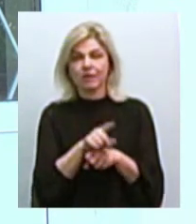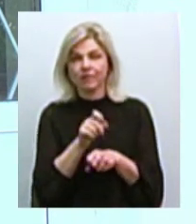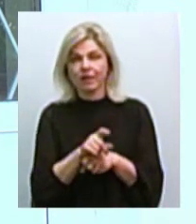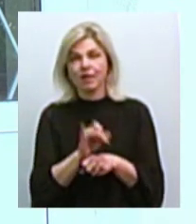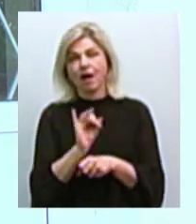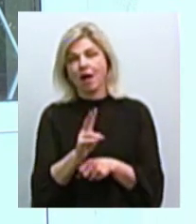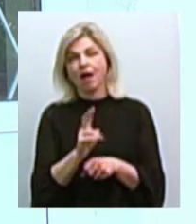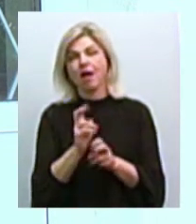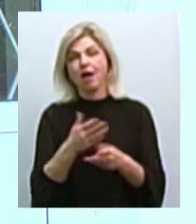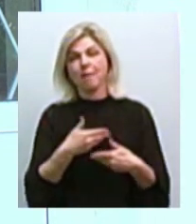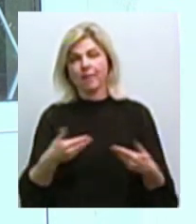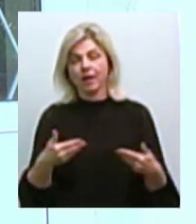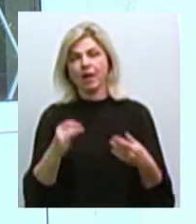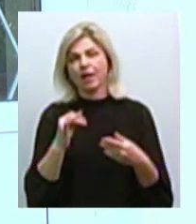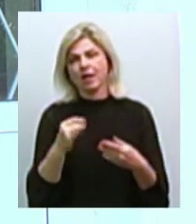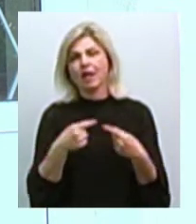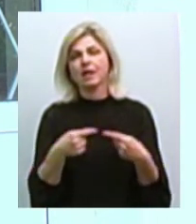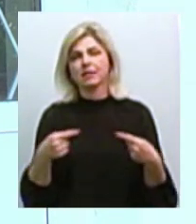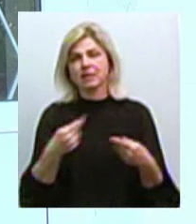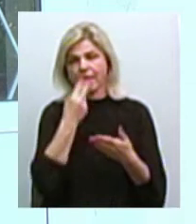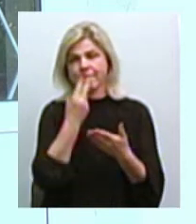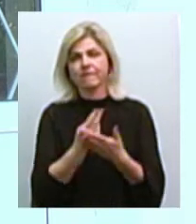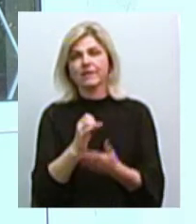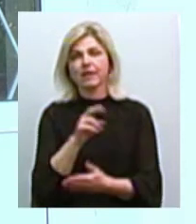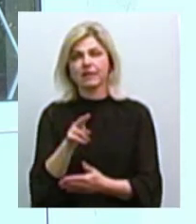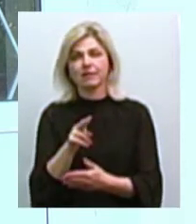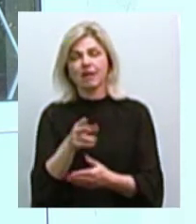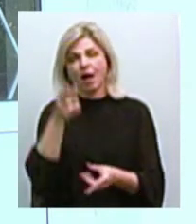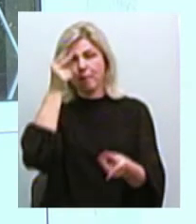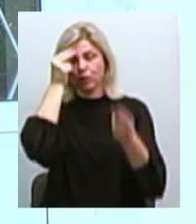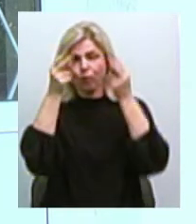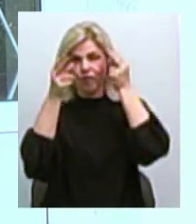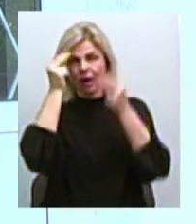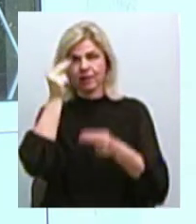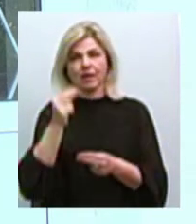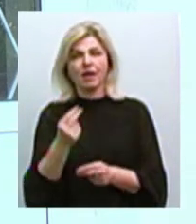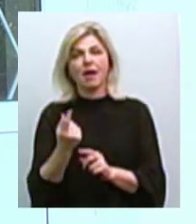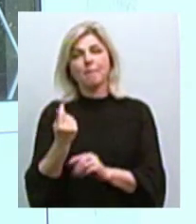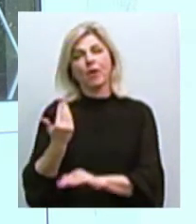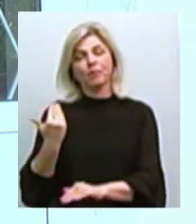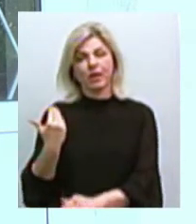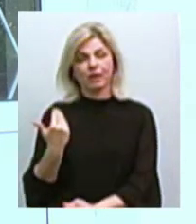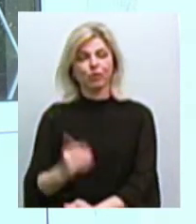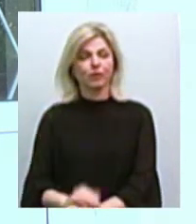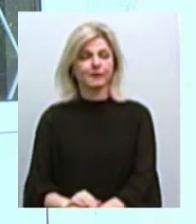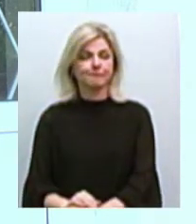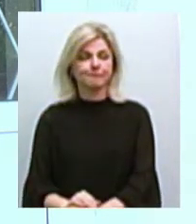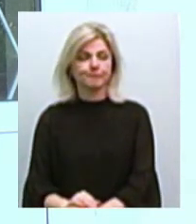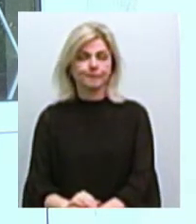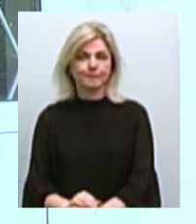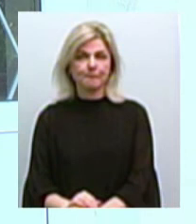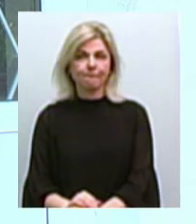масу різних видів планування попереднього. В общем,